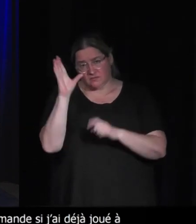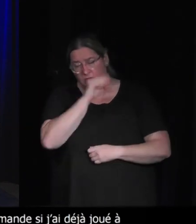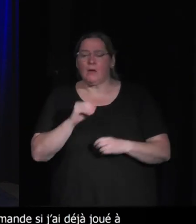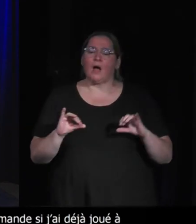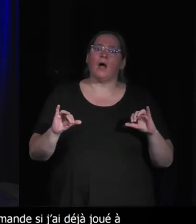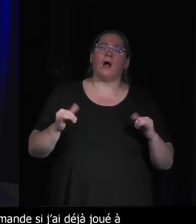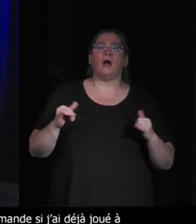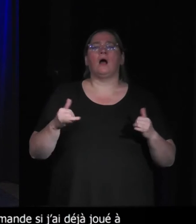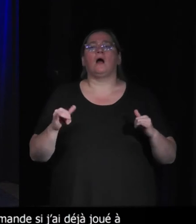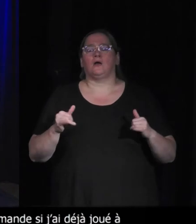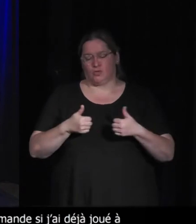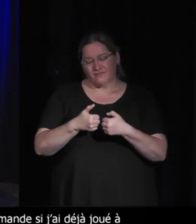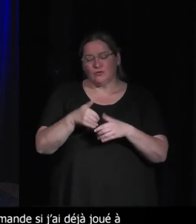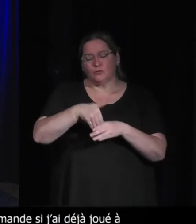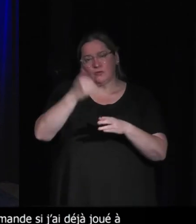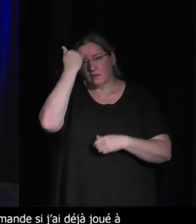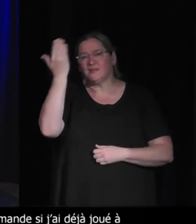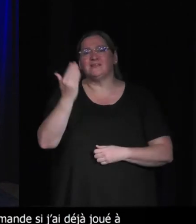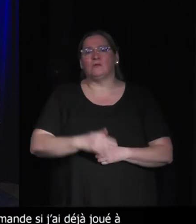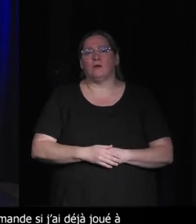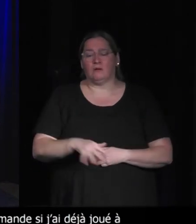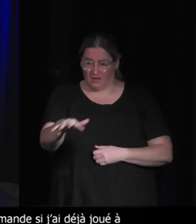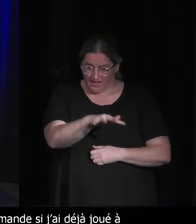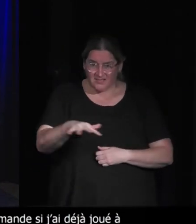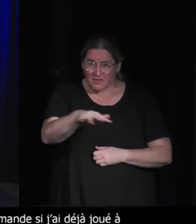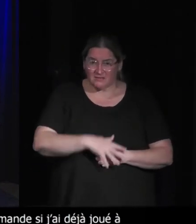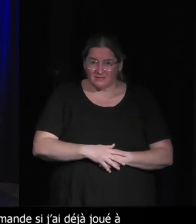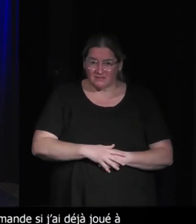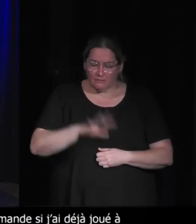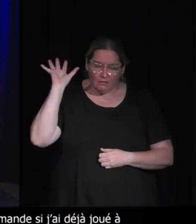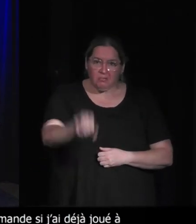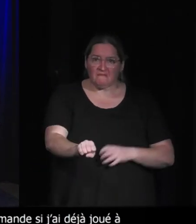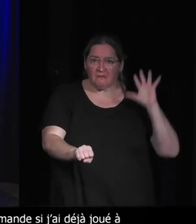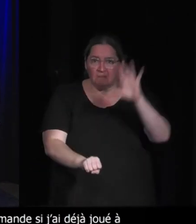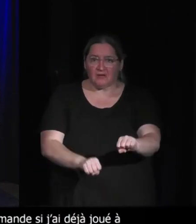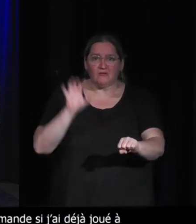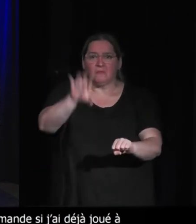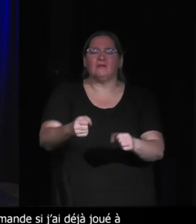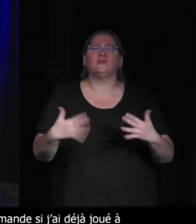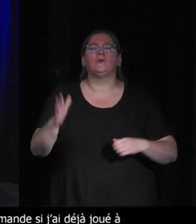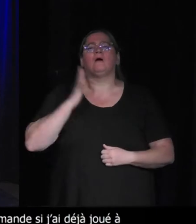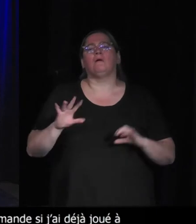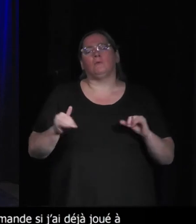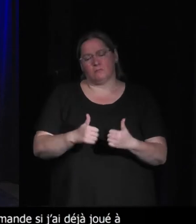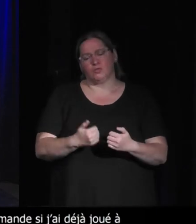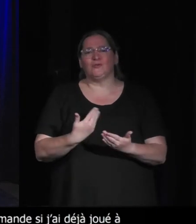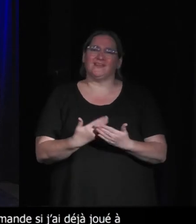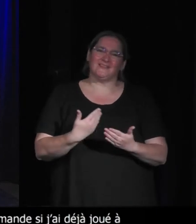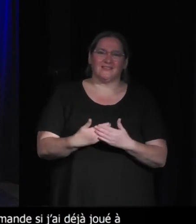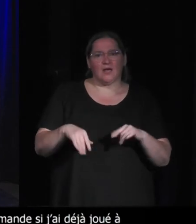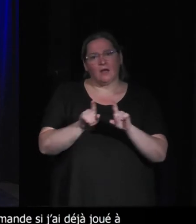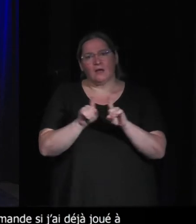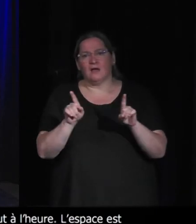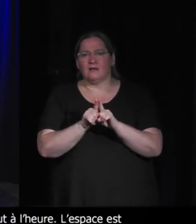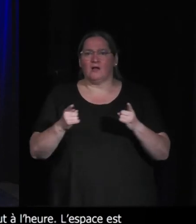'espace est là, il est là pour être pris. Bon, c'est ce que beaucoup de jeux font. Le premier jeu, c'était Space War et on est resté à beaucoup de jeux de la Space War, c'est-à-dire